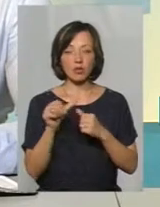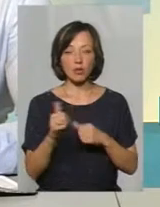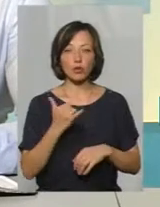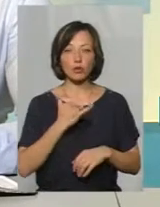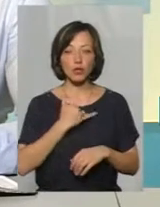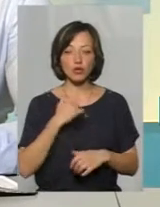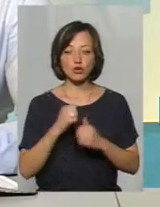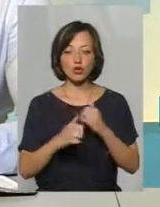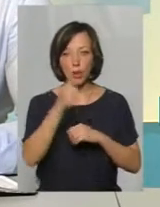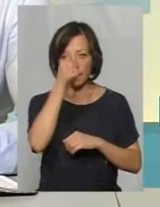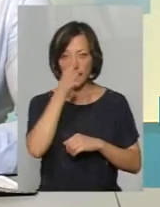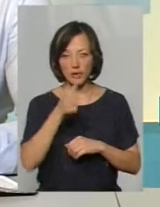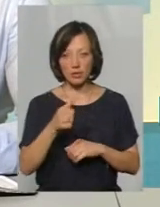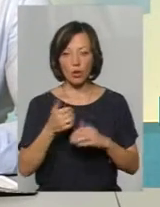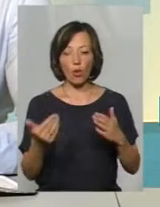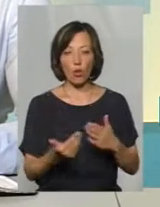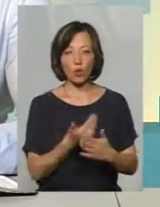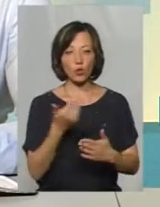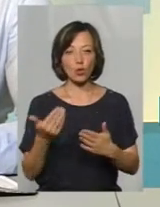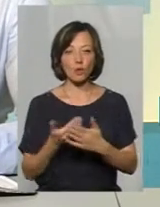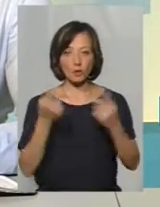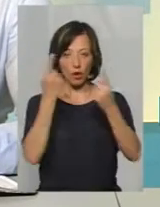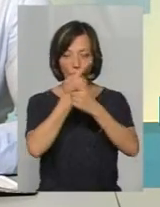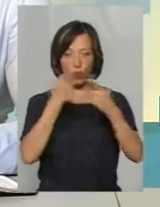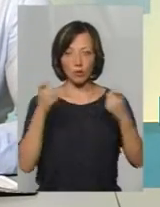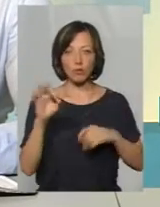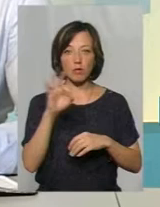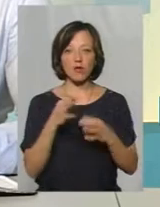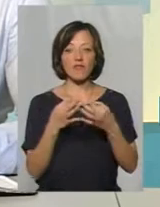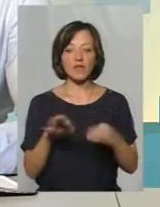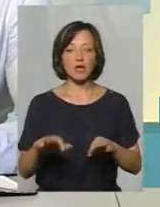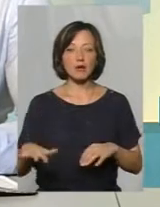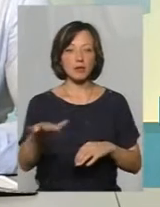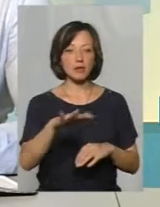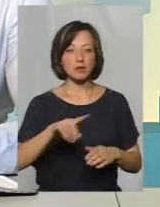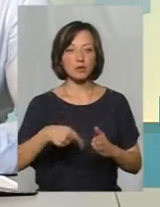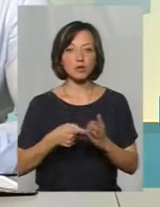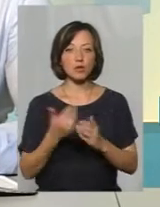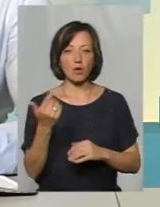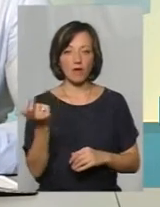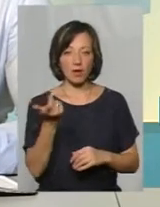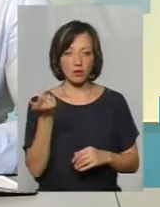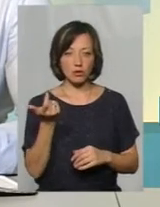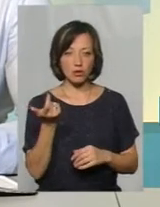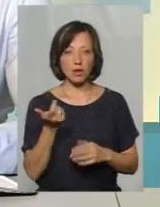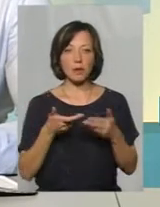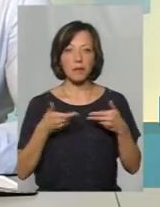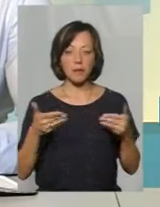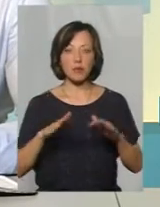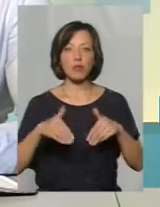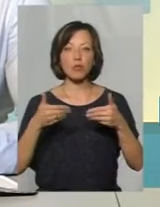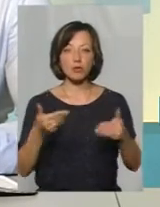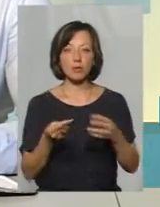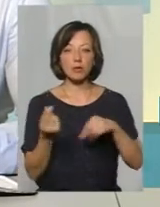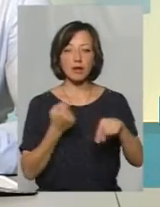у нас щомісячно оновлюється оголошення про вільні приміщення міської комунальної власності. Ми пропонуємо